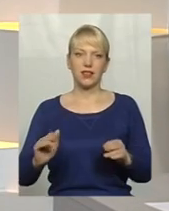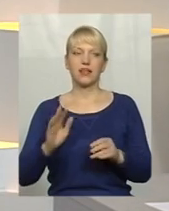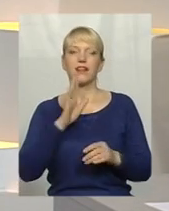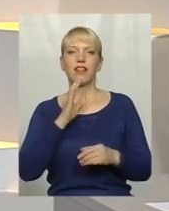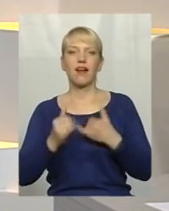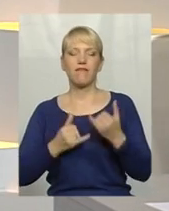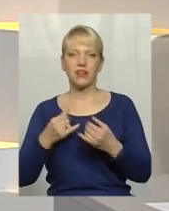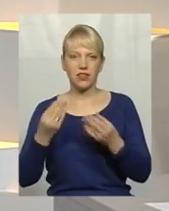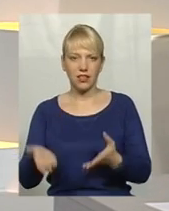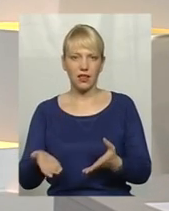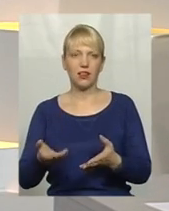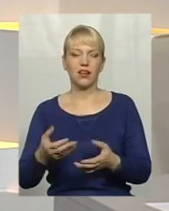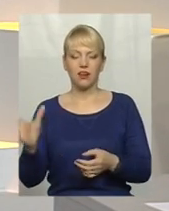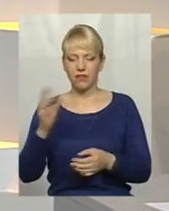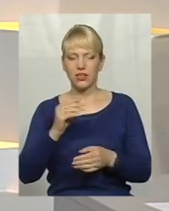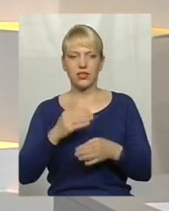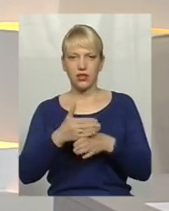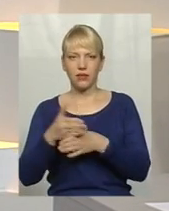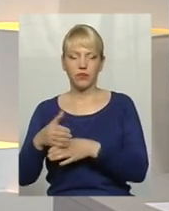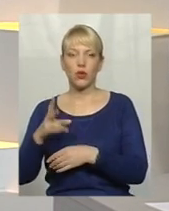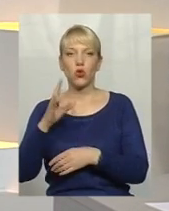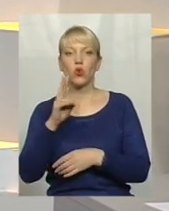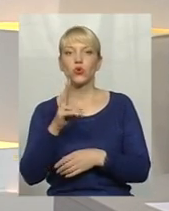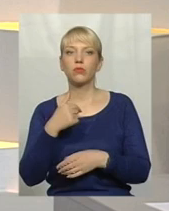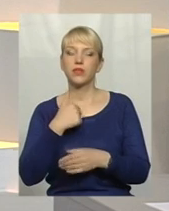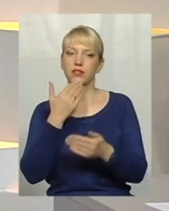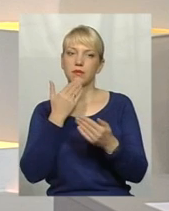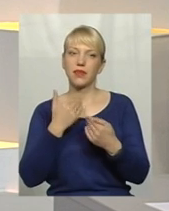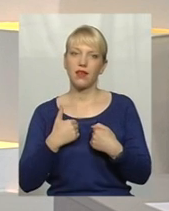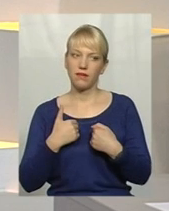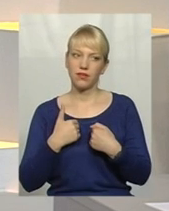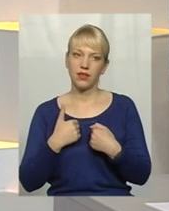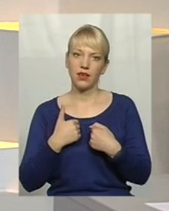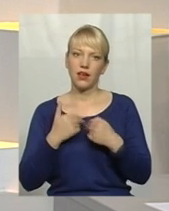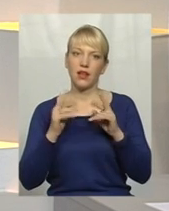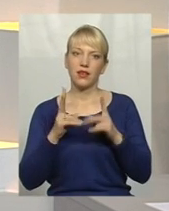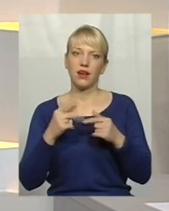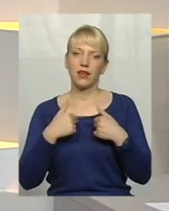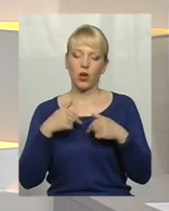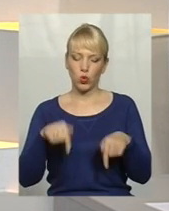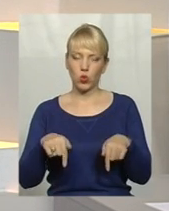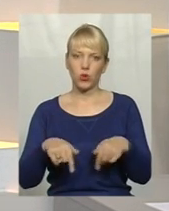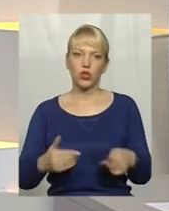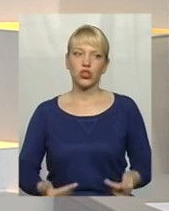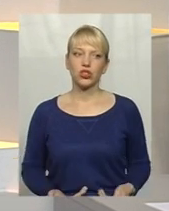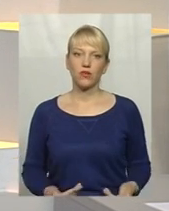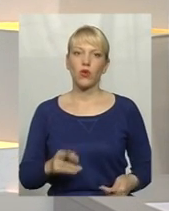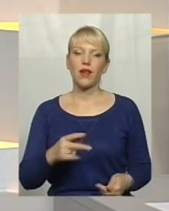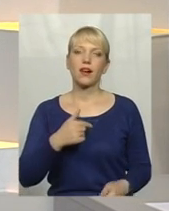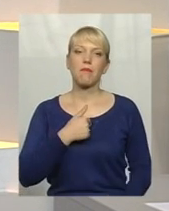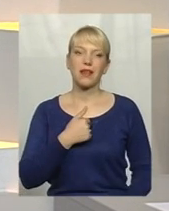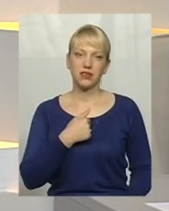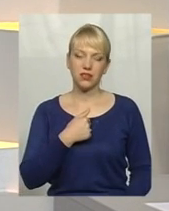там. Всім в рівних долях. Але чи хто спитав, прийшов мене, як я тут живу? Як мені